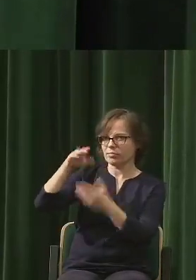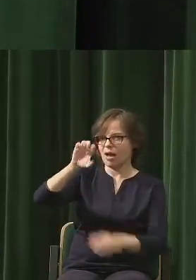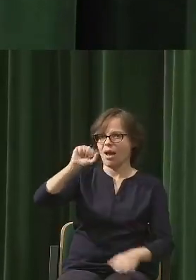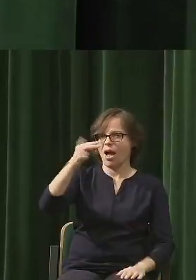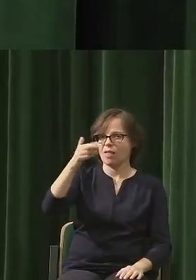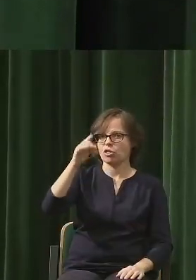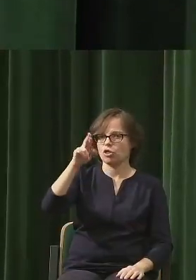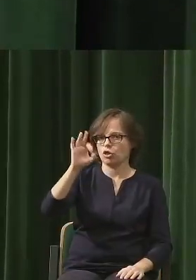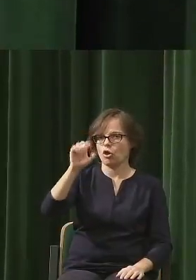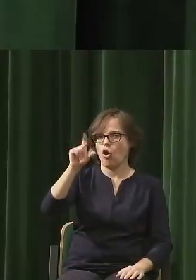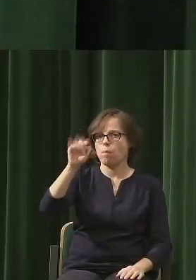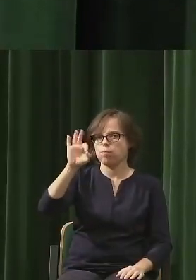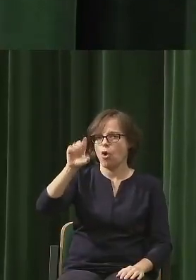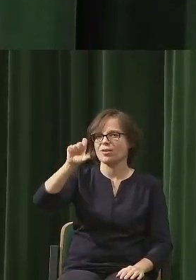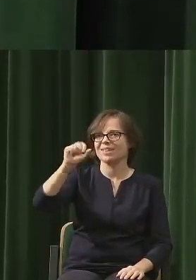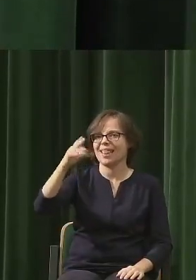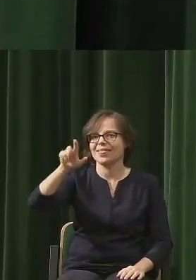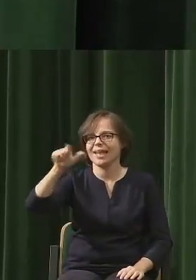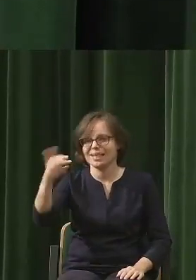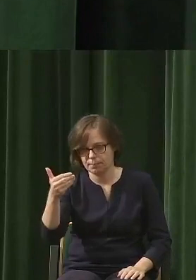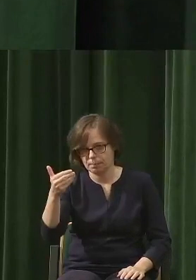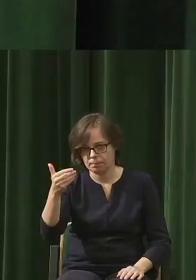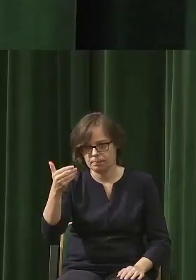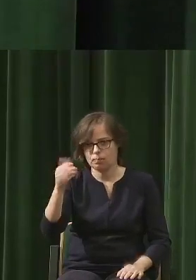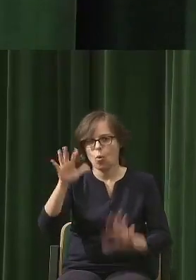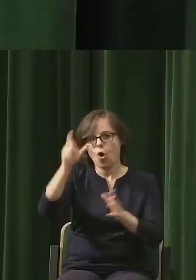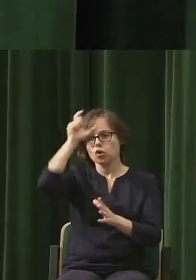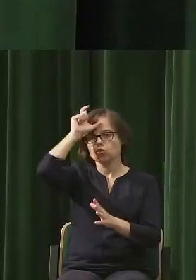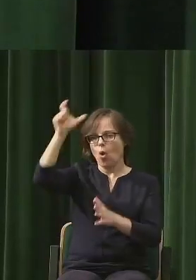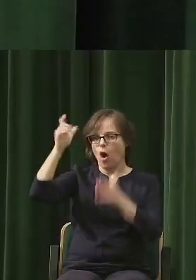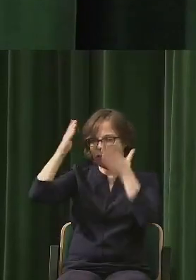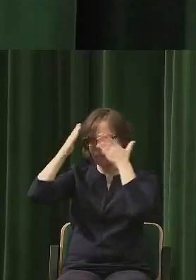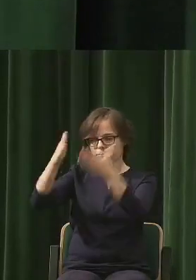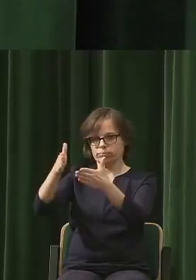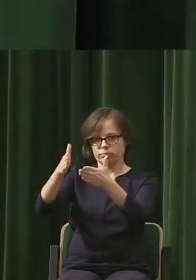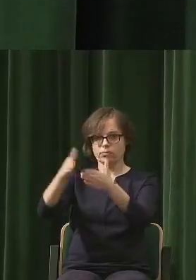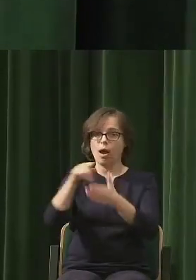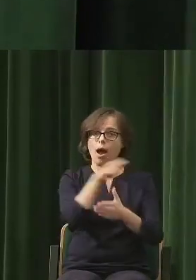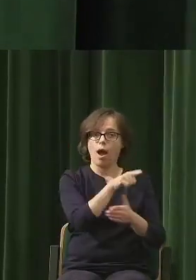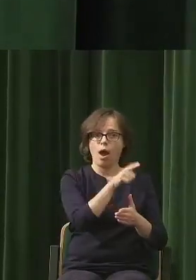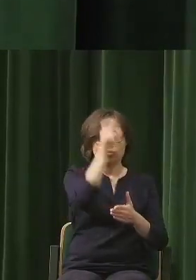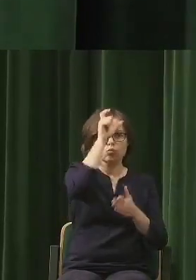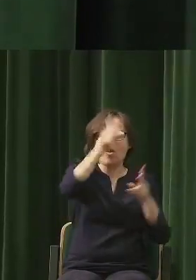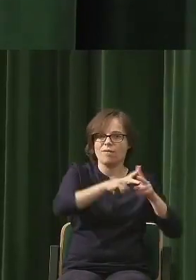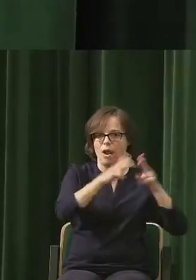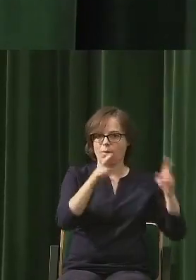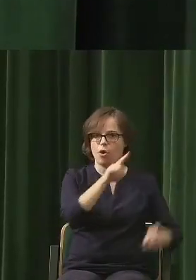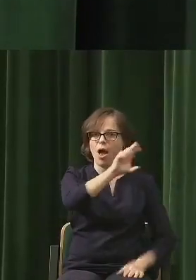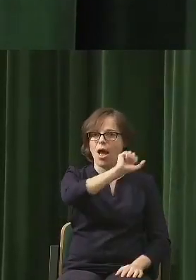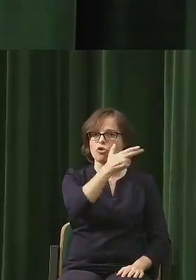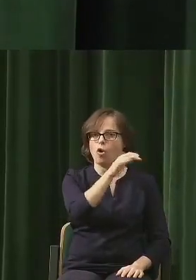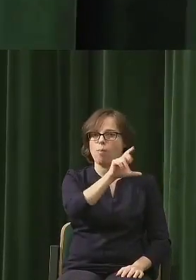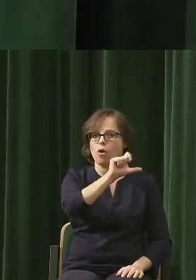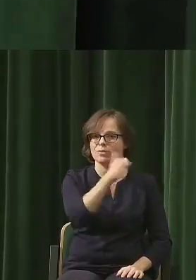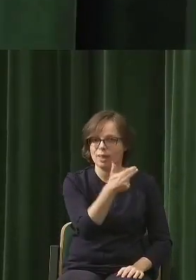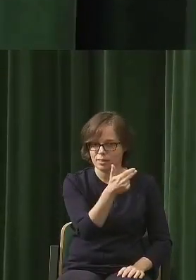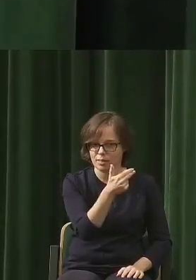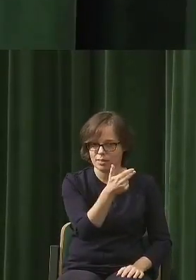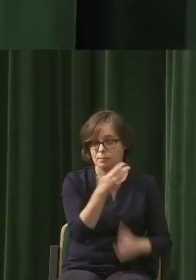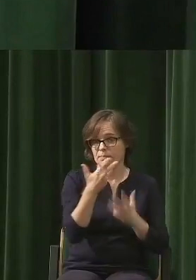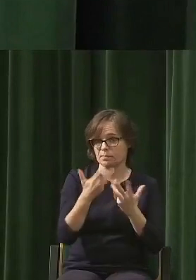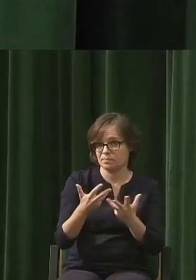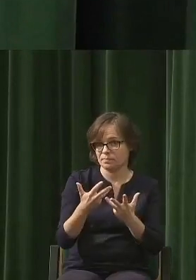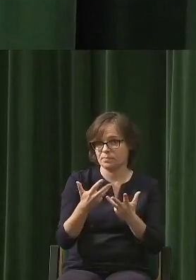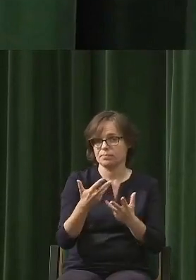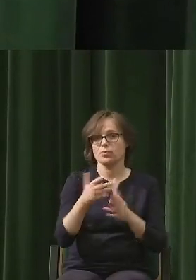antropocenu, który jednak przejawia się głównie w negatywnych aspektach, czyli właśnie w naszym oddziaływaniu na środowisko, ale jednak właśnie